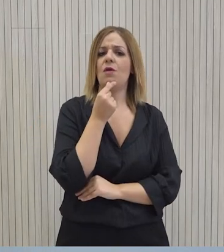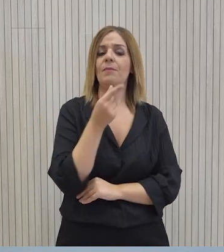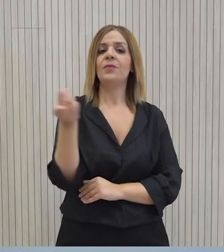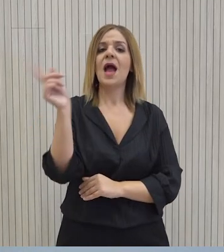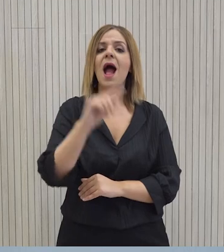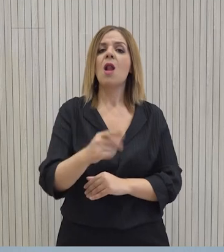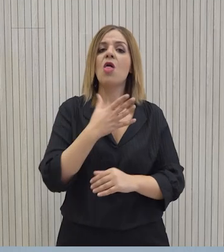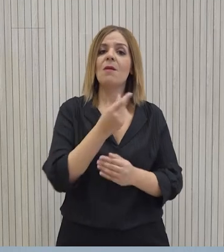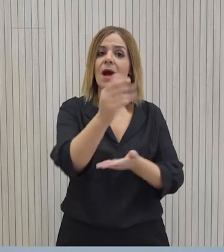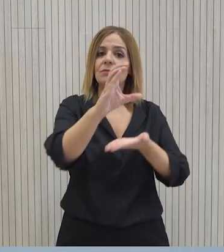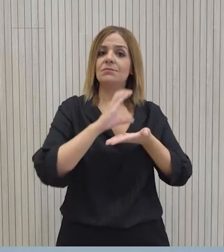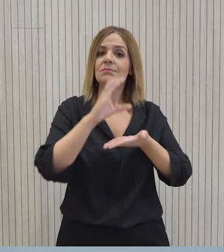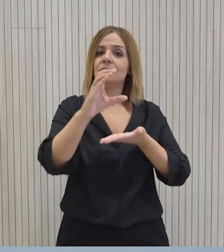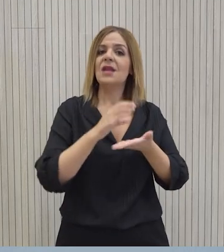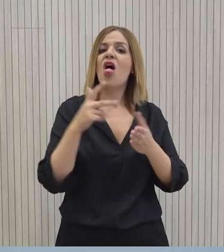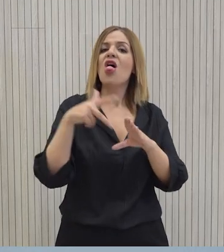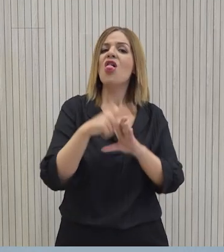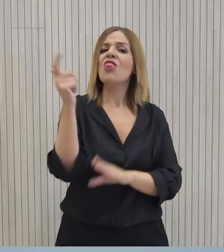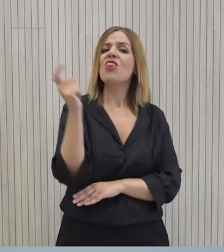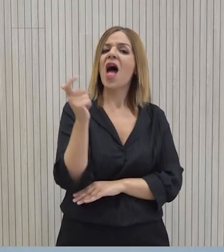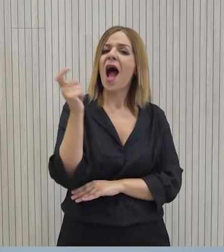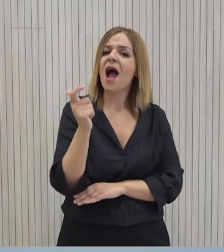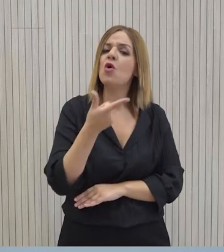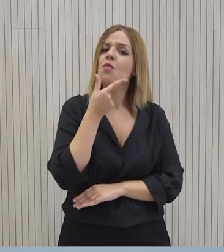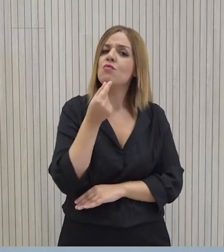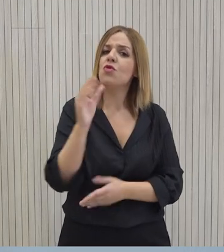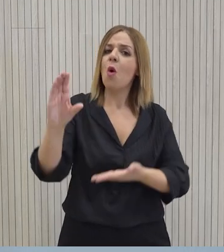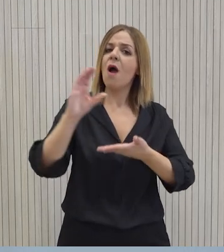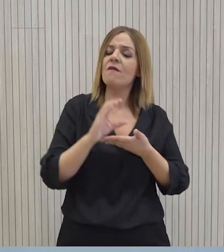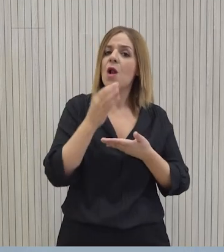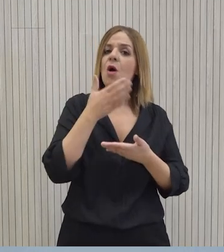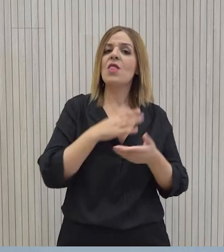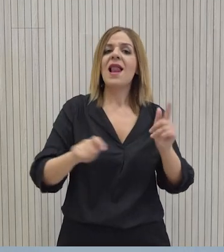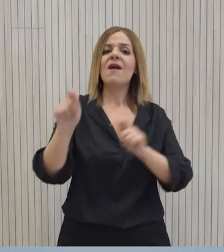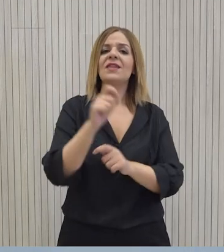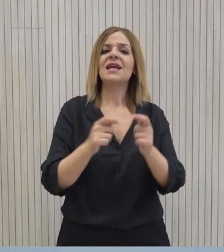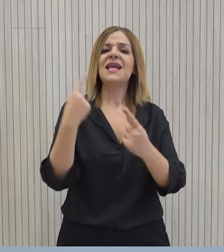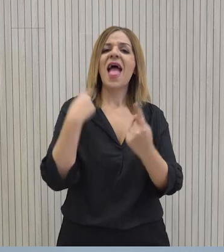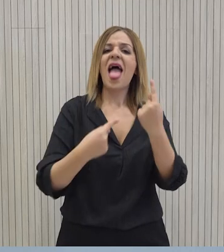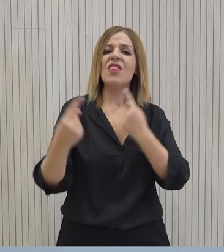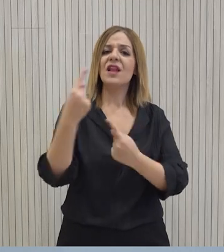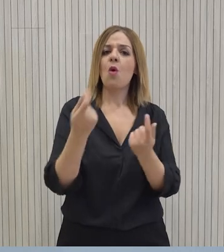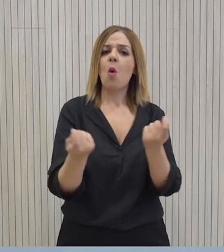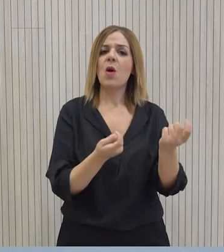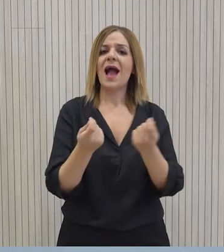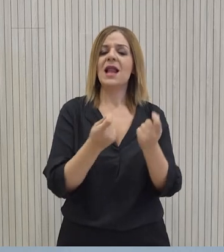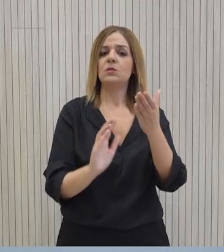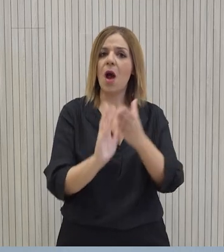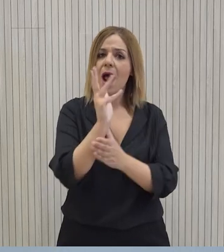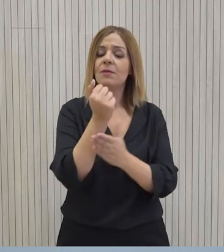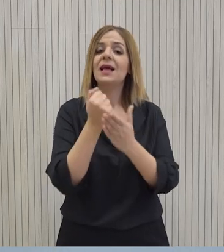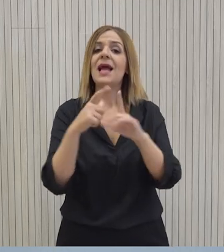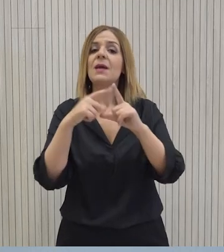πρόσβασης στη χρηματοδότηση με την πρόθεση της δημιουργίας του Εθνικού Οργανισμού Αναπτύξεως αλλά και τη σύσταση του Κυπριακού Ταμείου